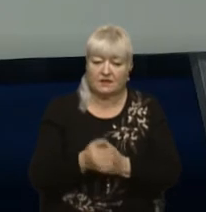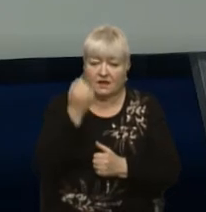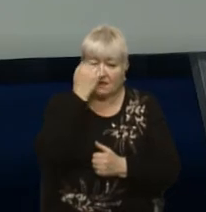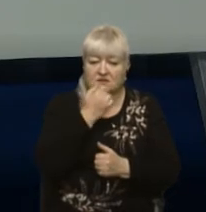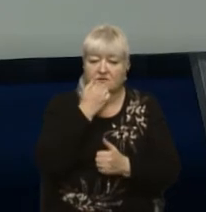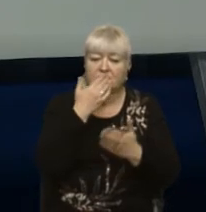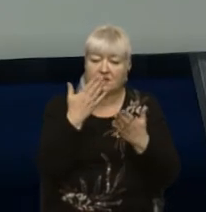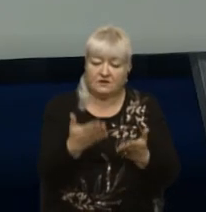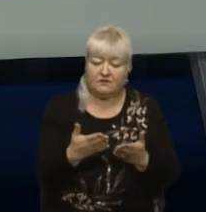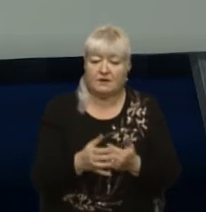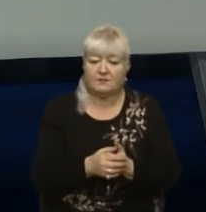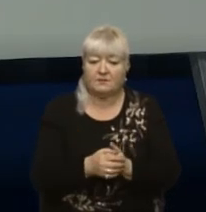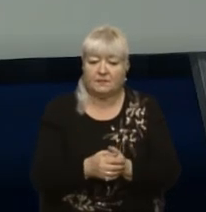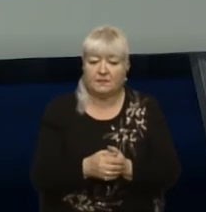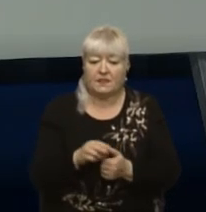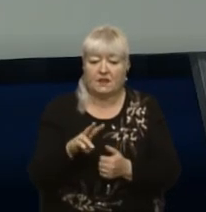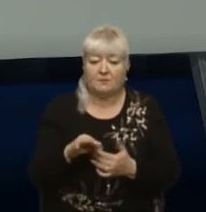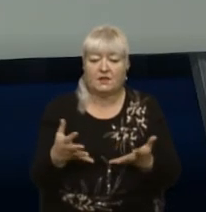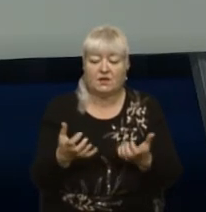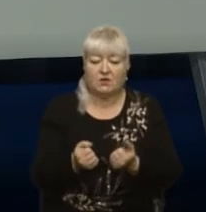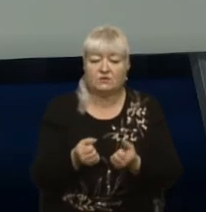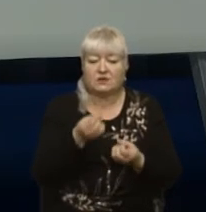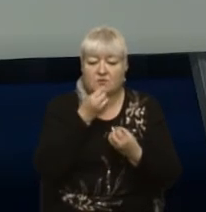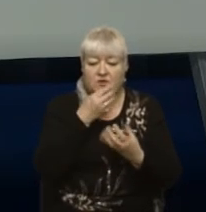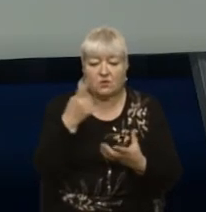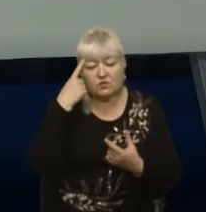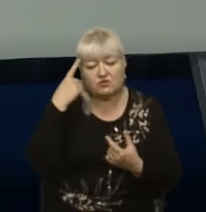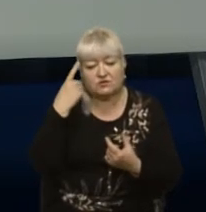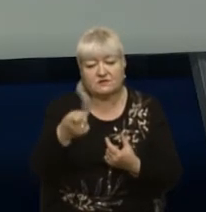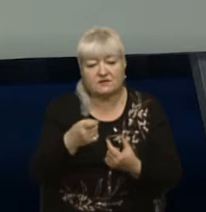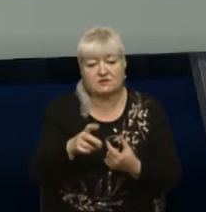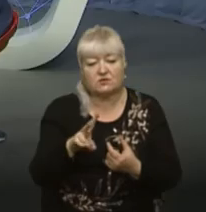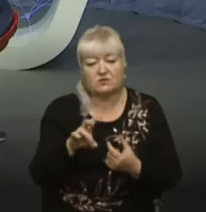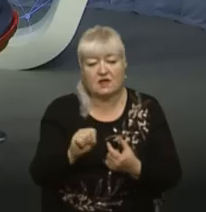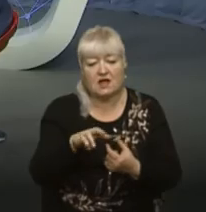нарешті ми отримали хорошу звістку на Миколая.